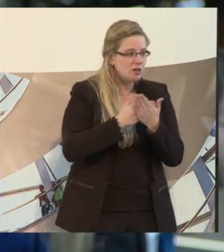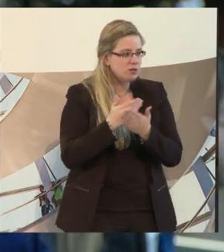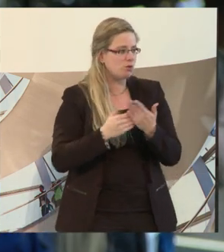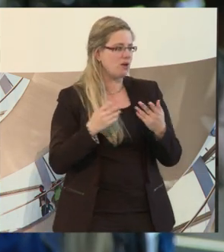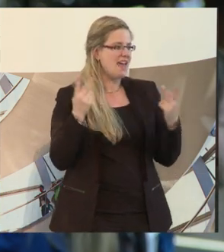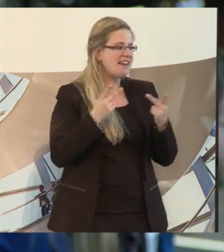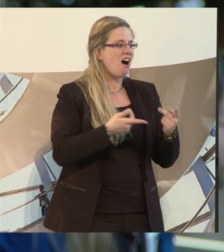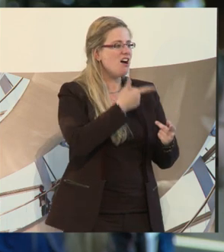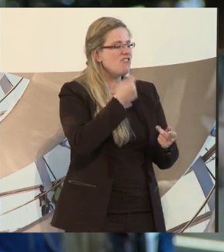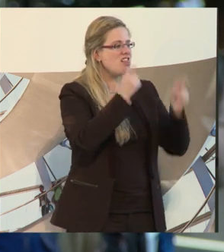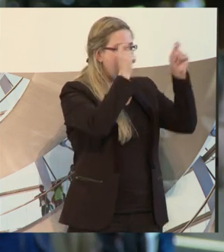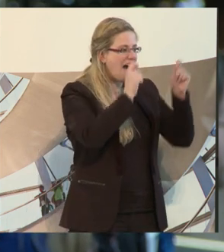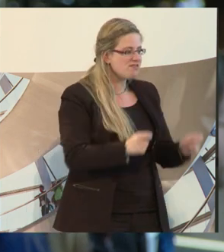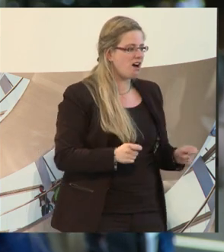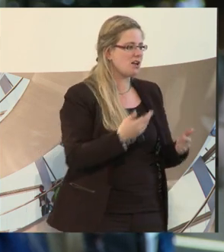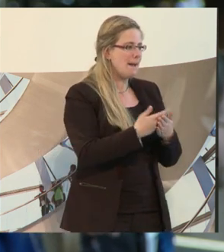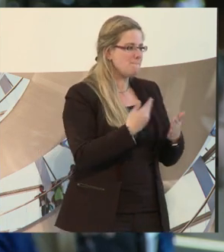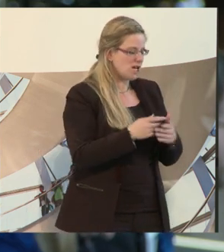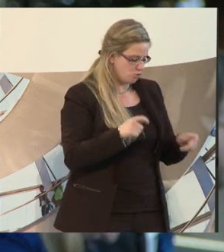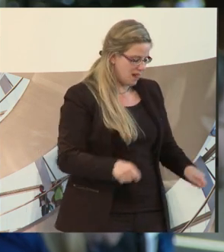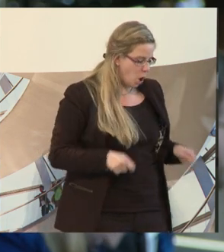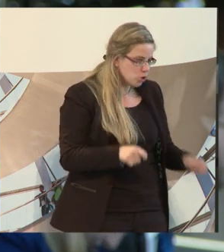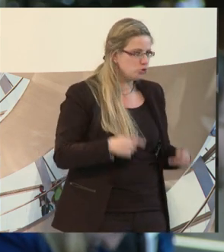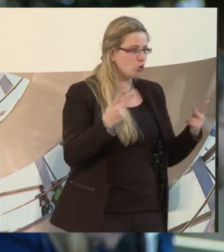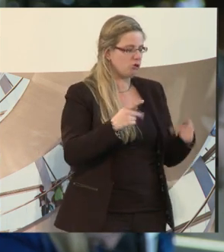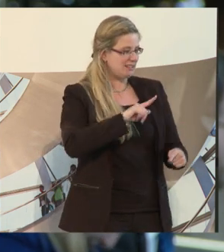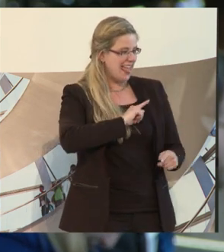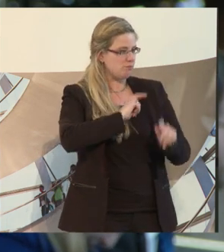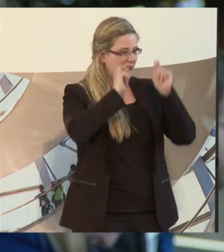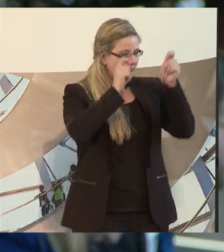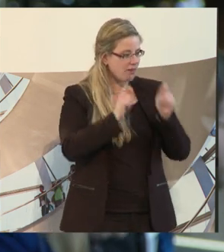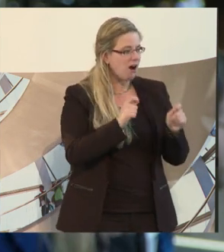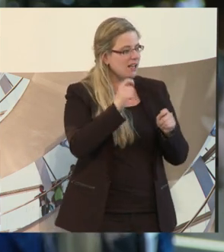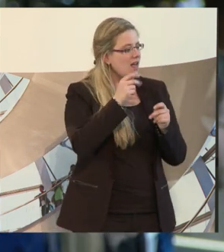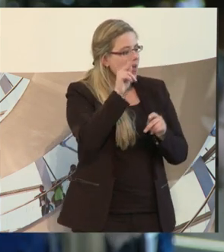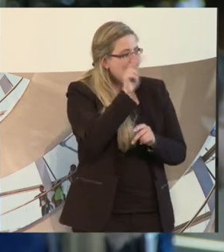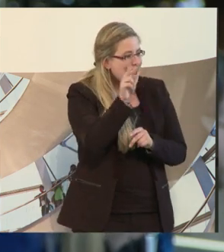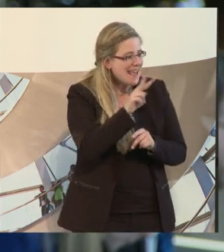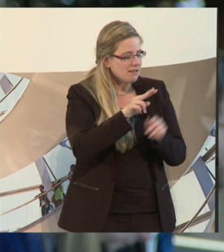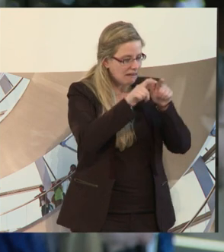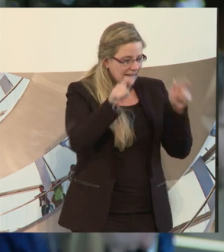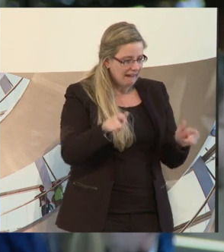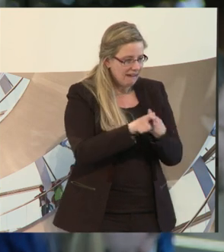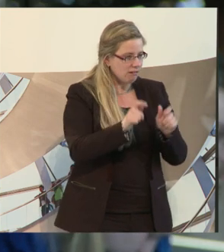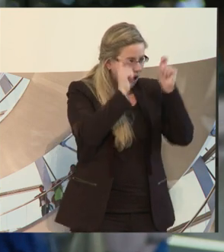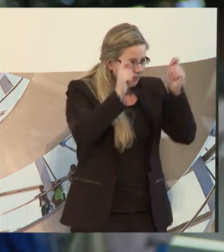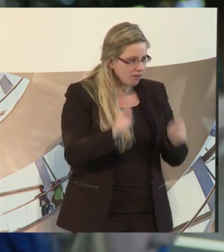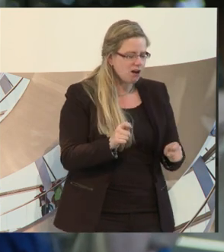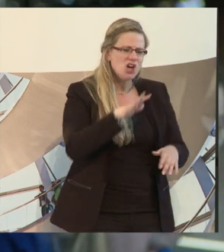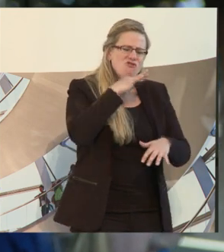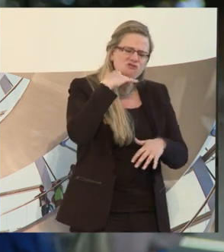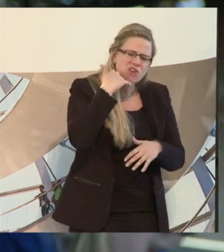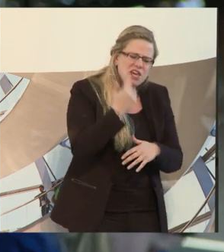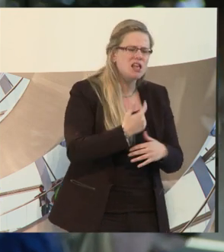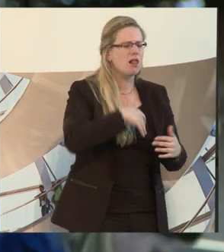oder wie ich jetzt, ihr Lesegerät. Ja, da muss man schon sehr viel Protokoll und vor allen Dingen auch eben